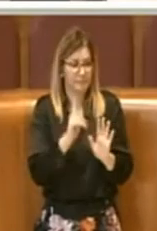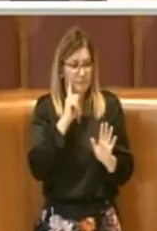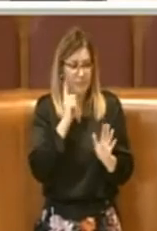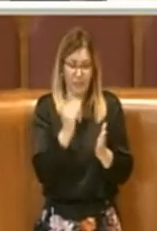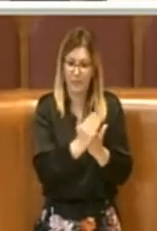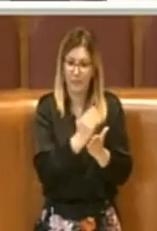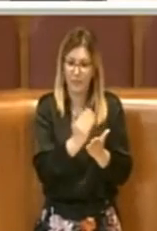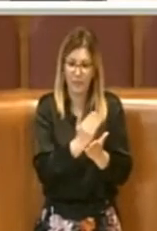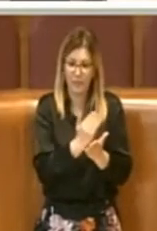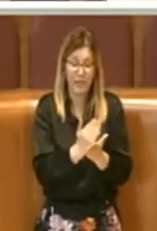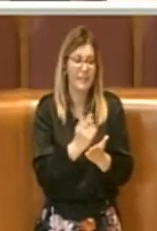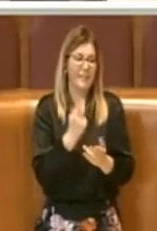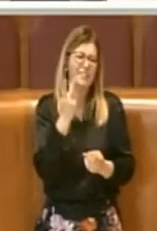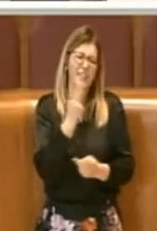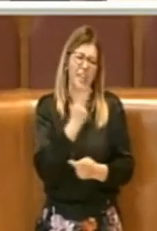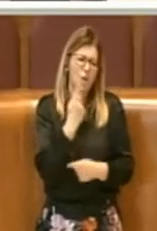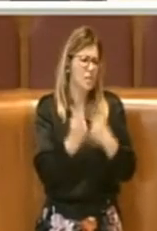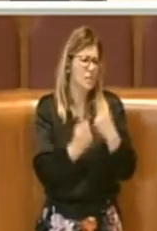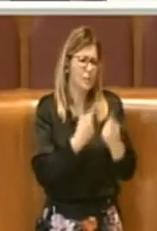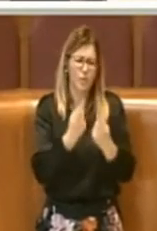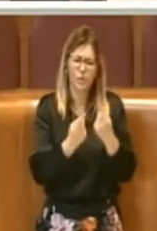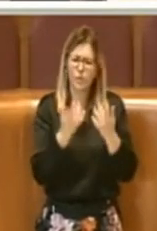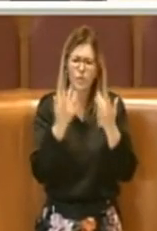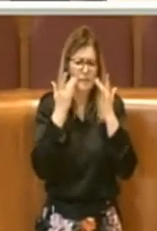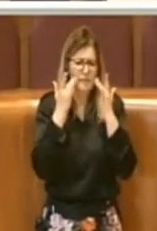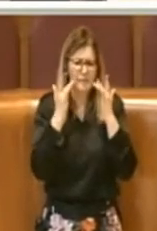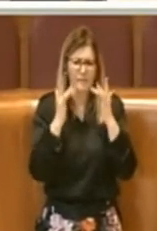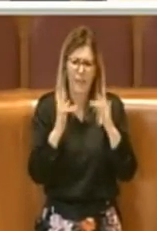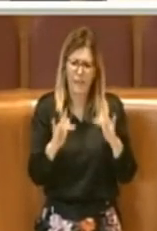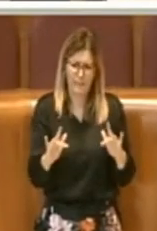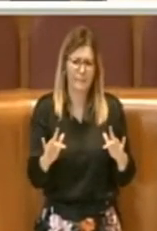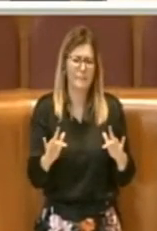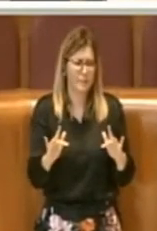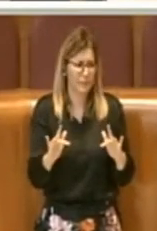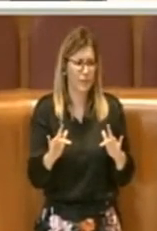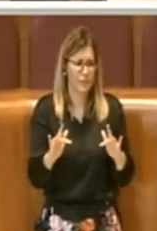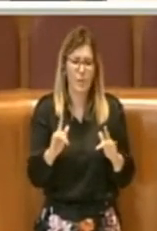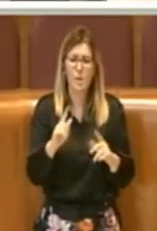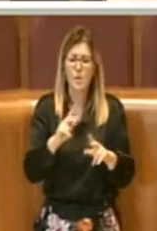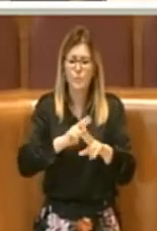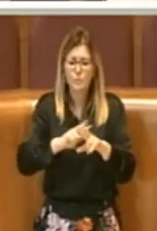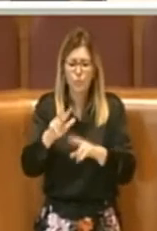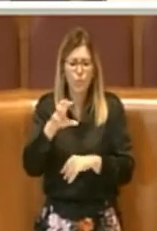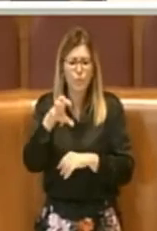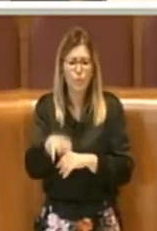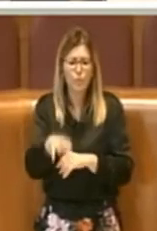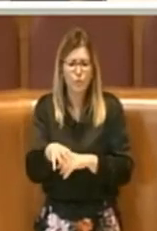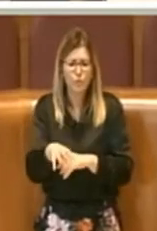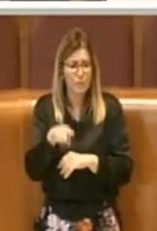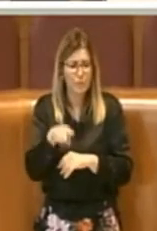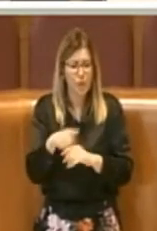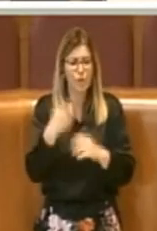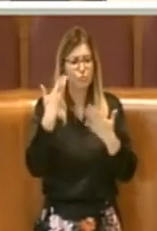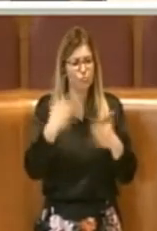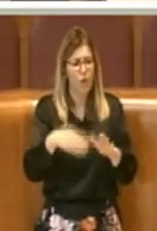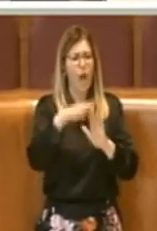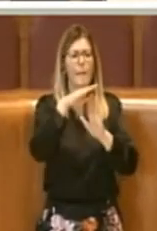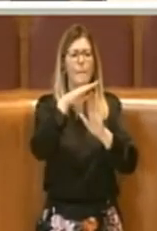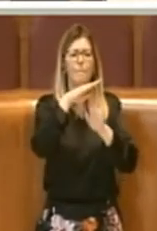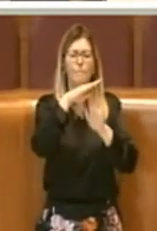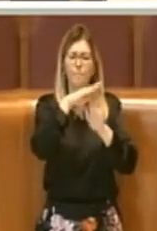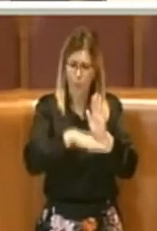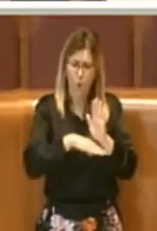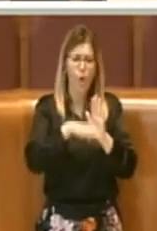veramente molto più semplici. Il Municipio ha fatto la programmazione su